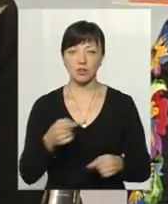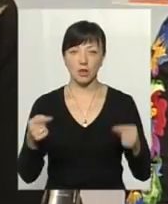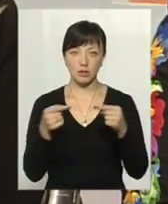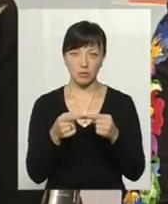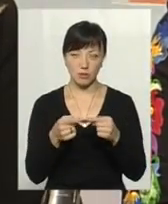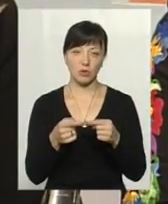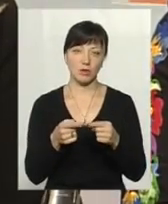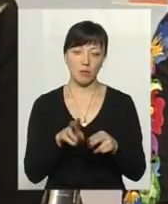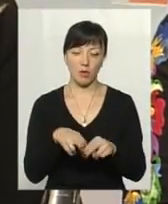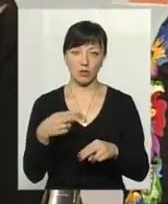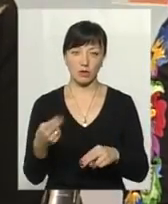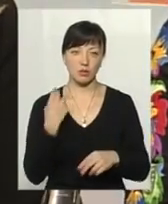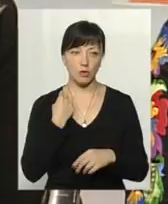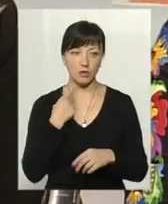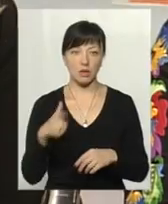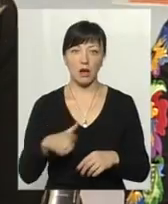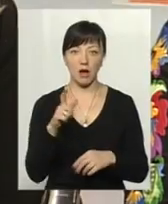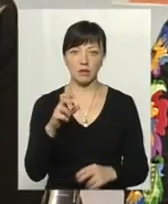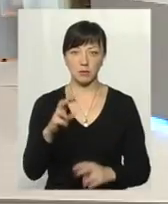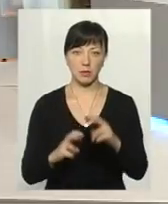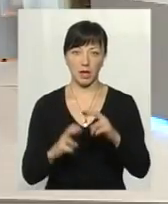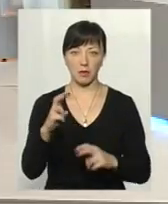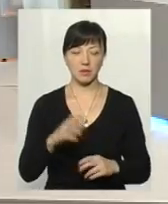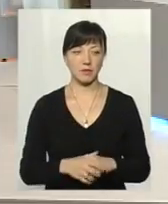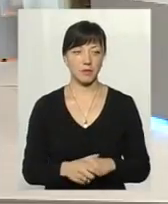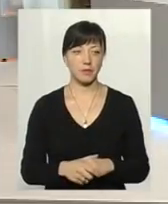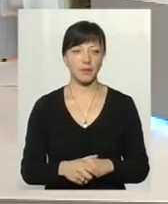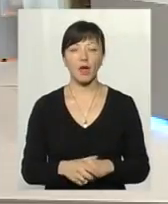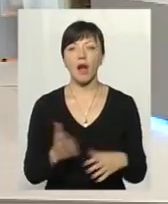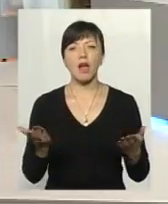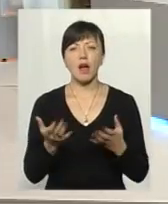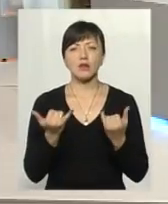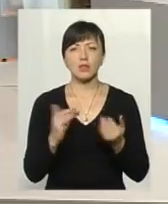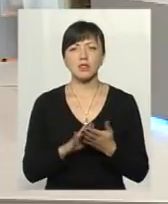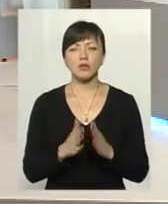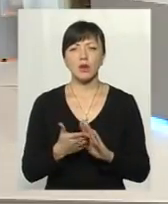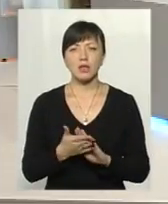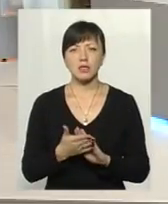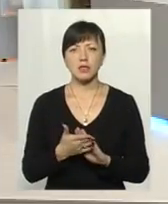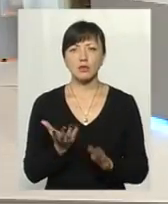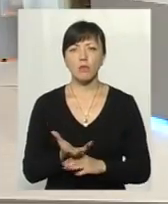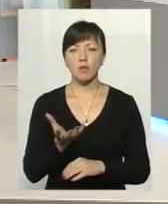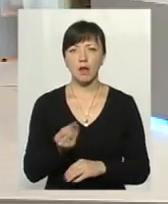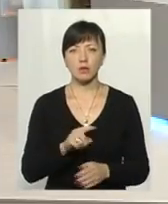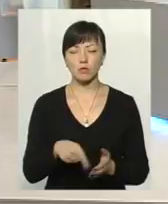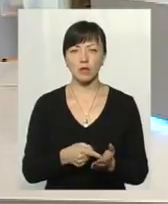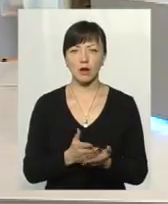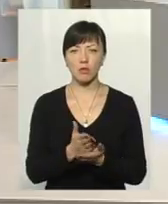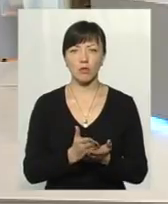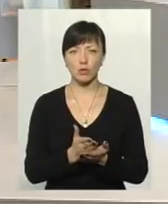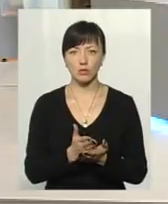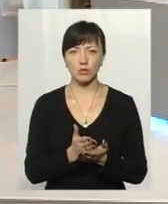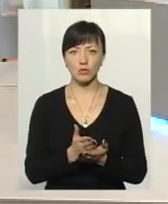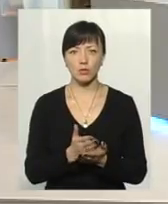на рахунки, вчасно погашають заборгованість за газ підприємства. А яка на сьогодні взагалі ситуація з оплатою комунальних послуг,